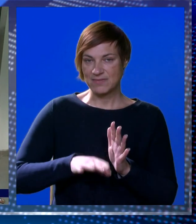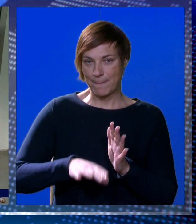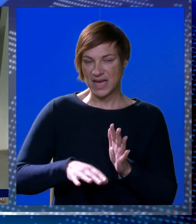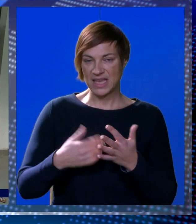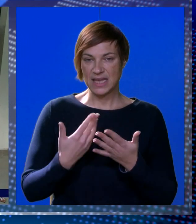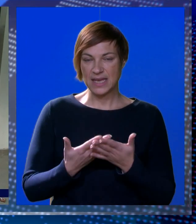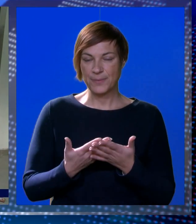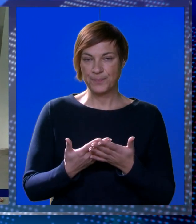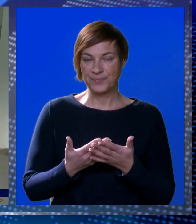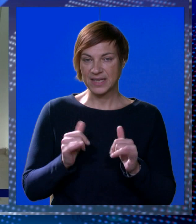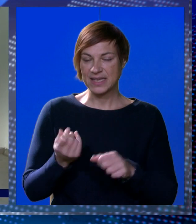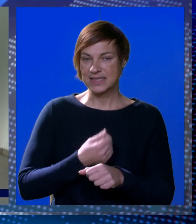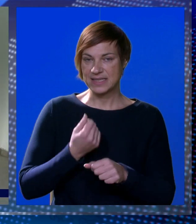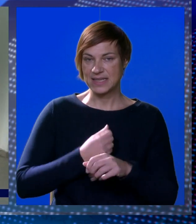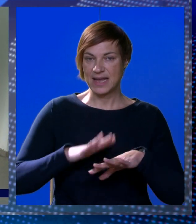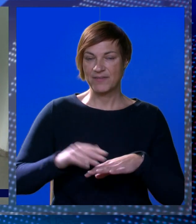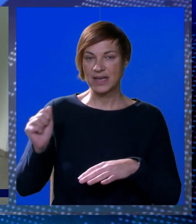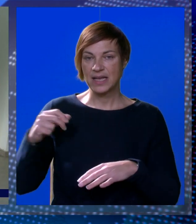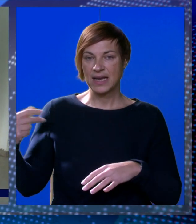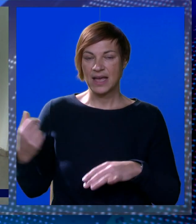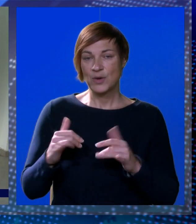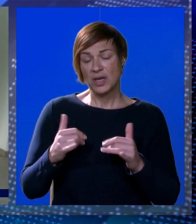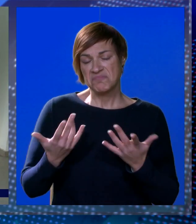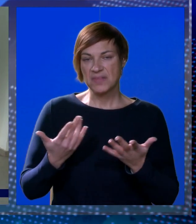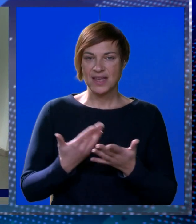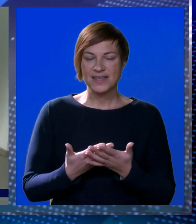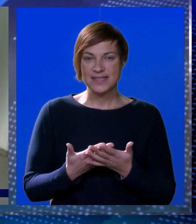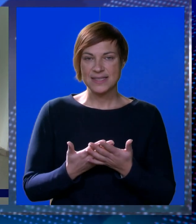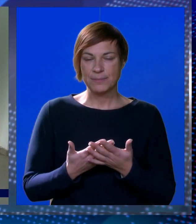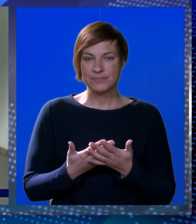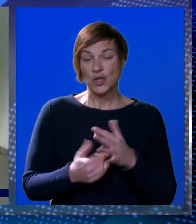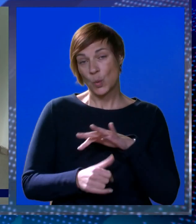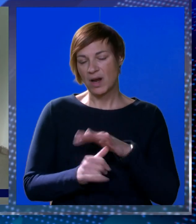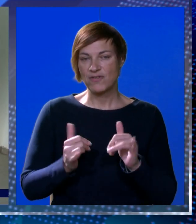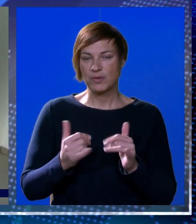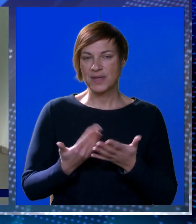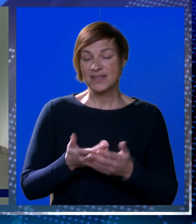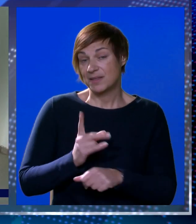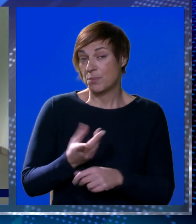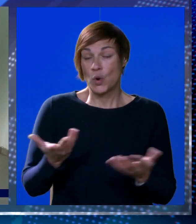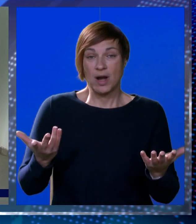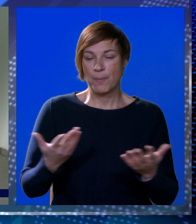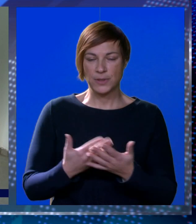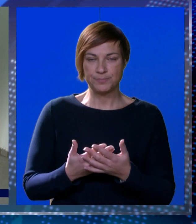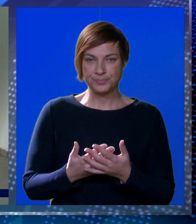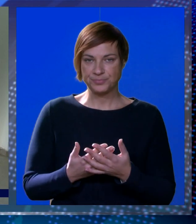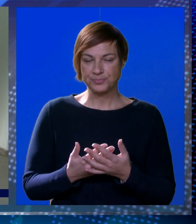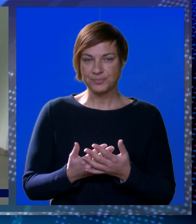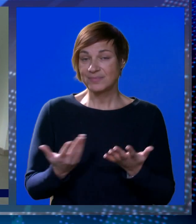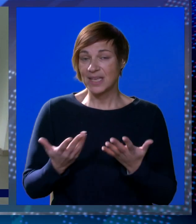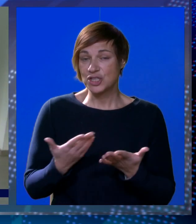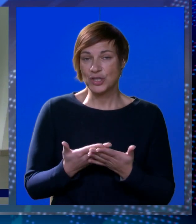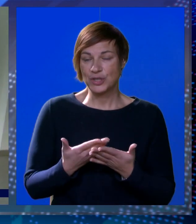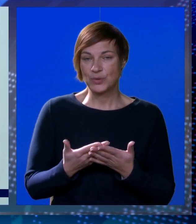sve manje i manje. Jeste se navikli na euro onda? A jesam, znači, primorani smo, to ćeš,